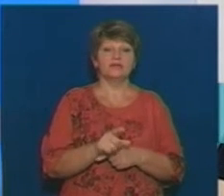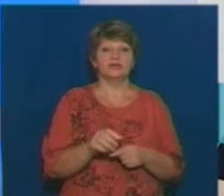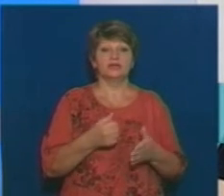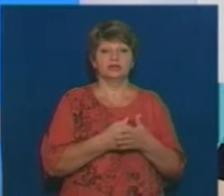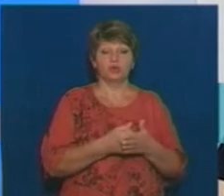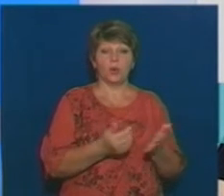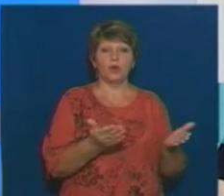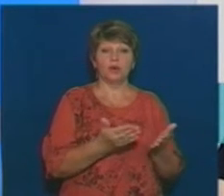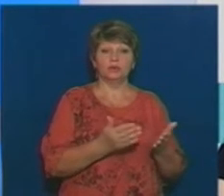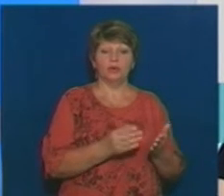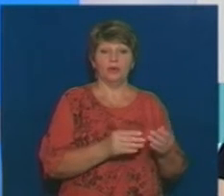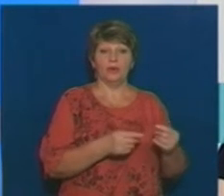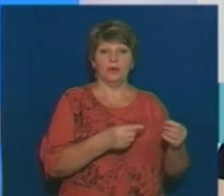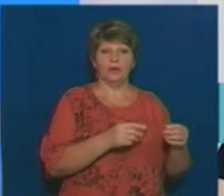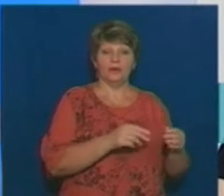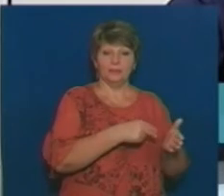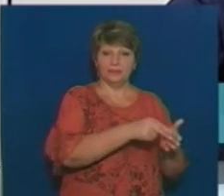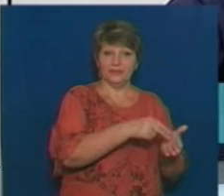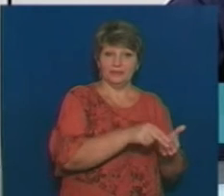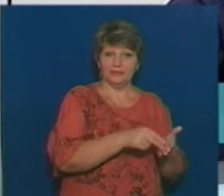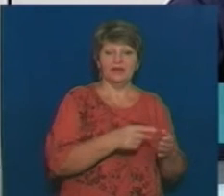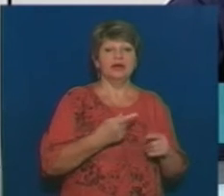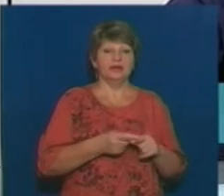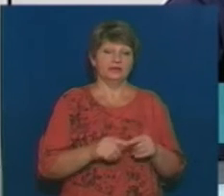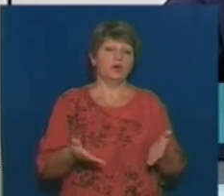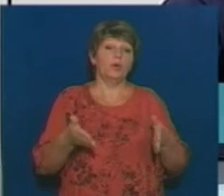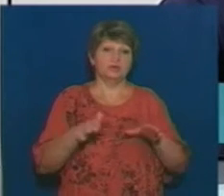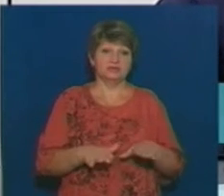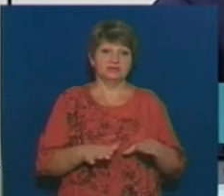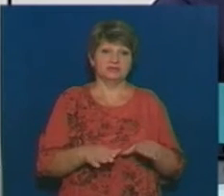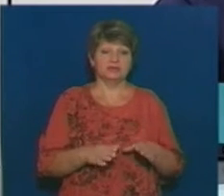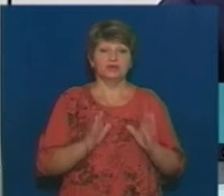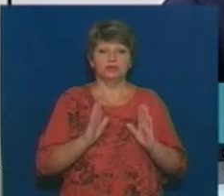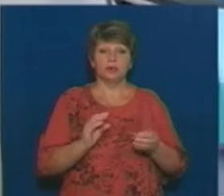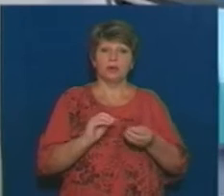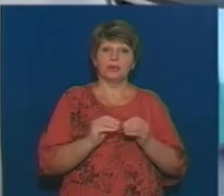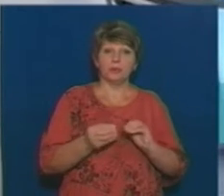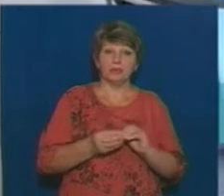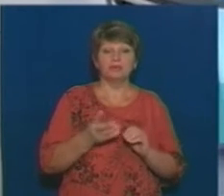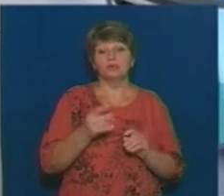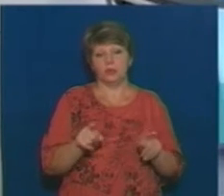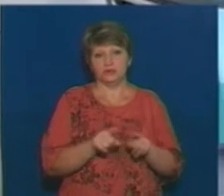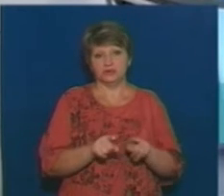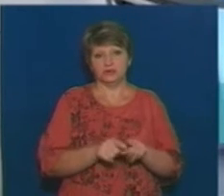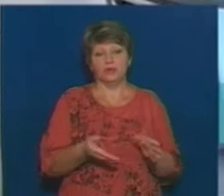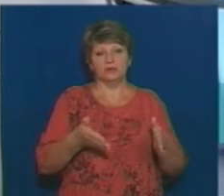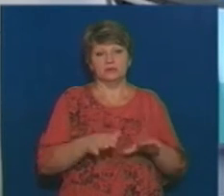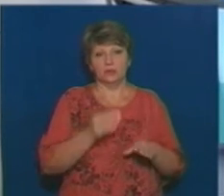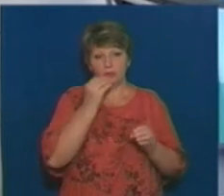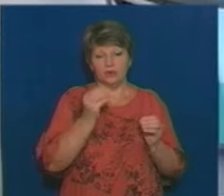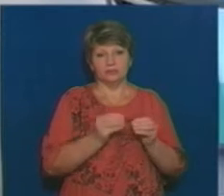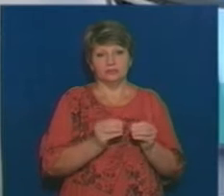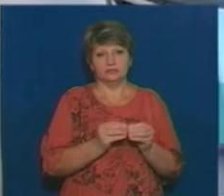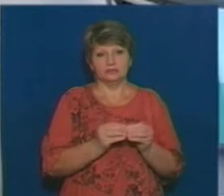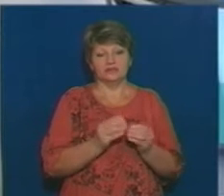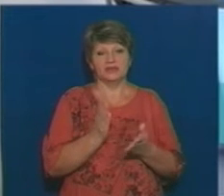конкретних постачальників, то ці піддавки і залишилися. Вони стали проблематичнішими, але все рівно, попри певні